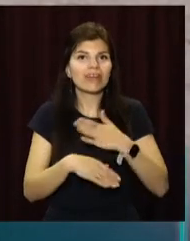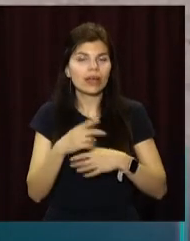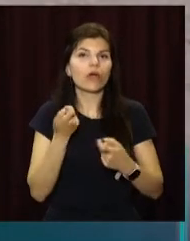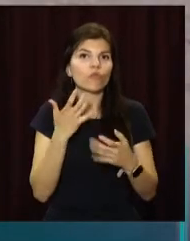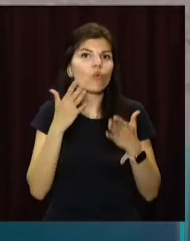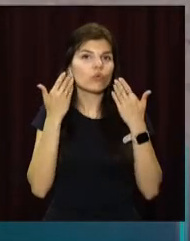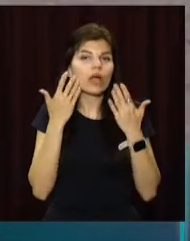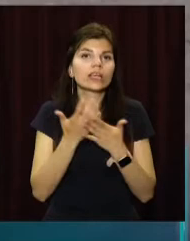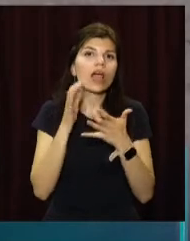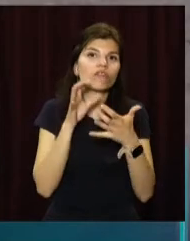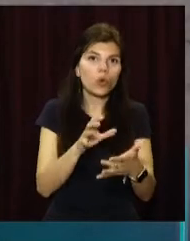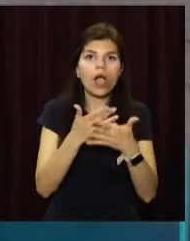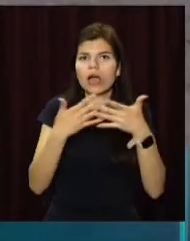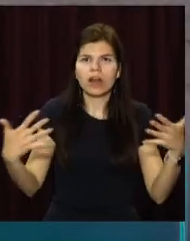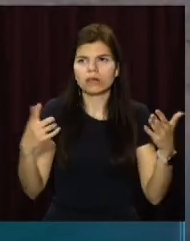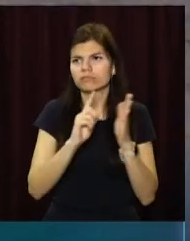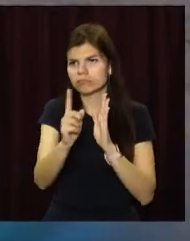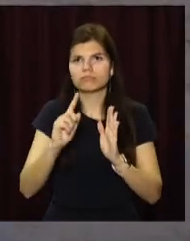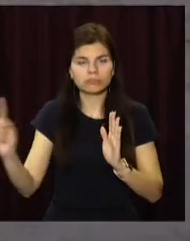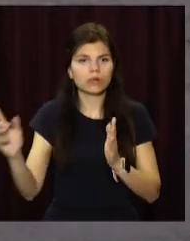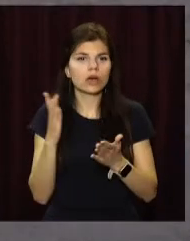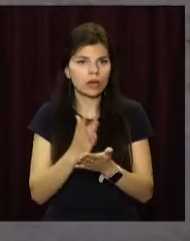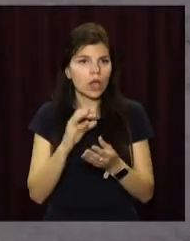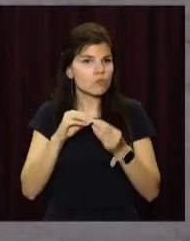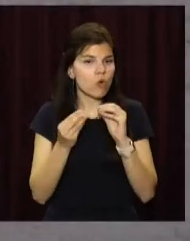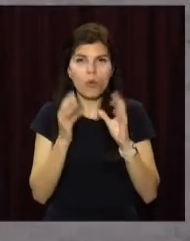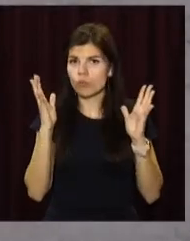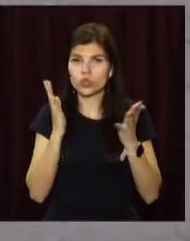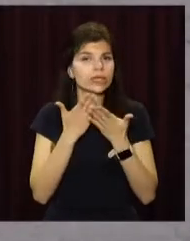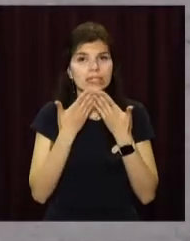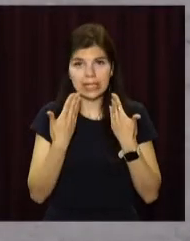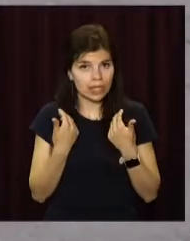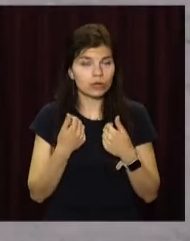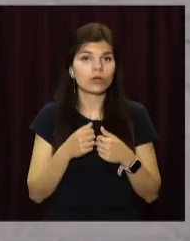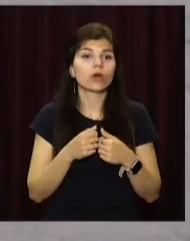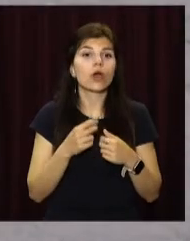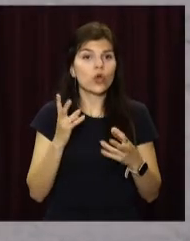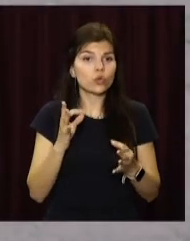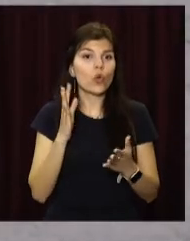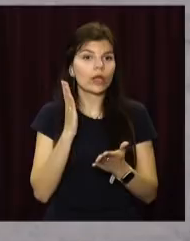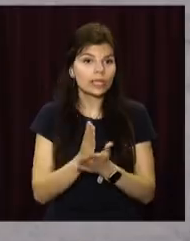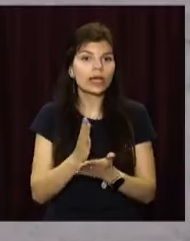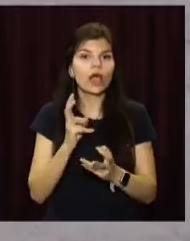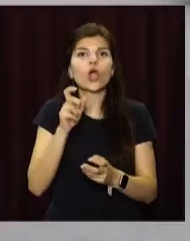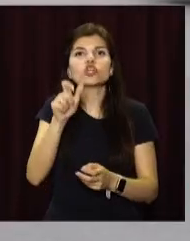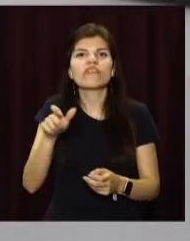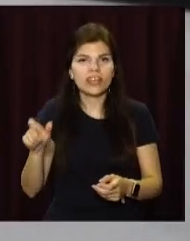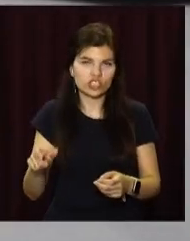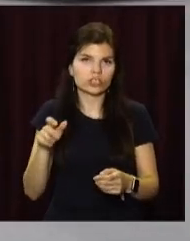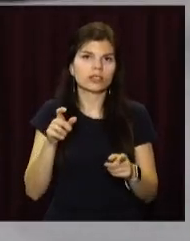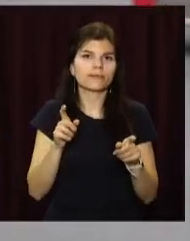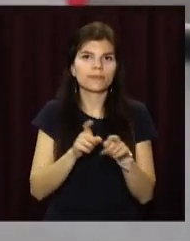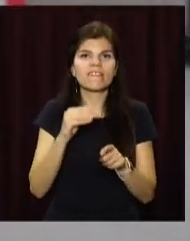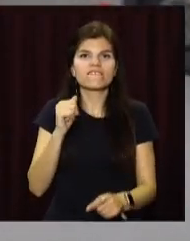Є багато автобусів у різні кінці нашого міста. Великих проблем немає, але є чоловічний людський фактор. Кількість